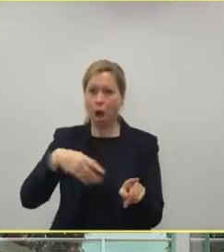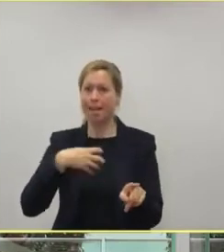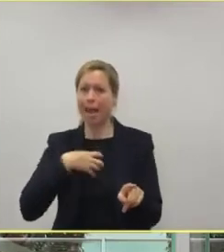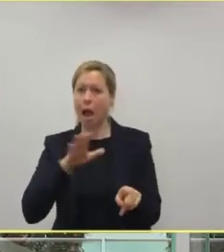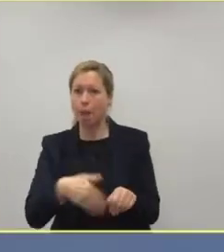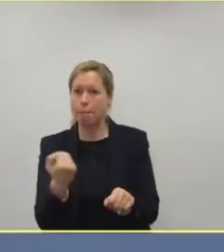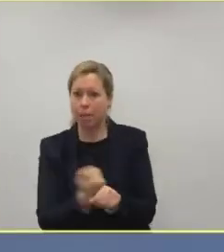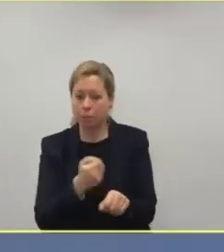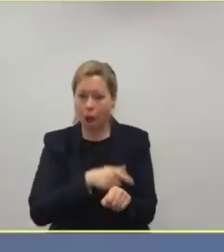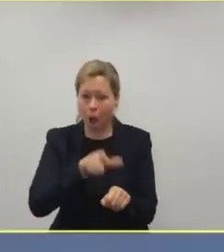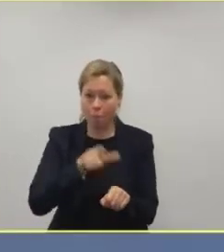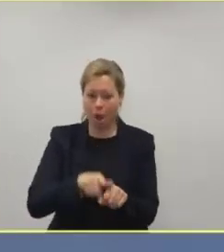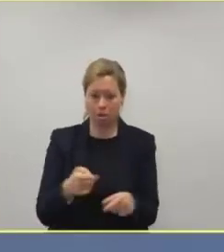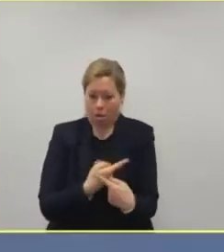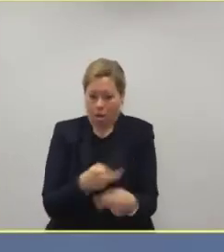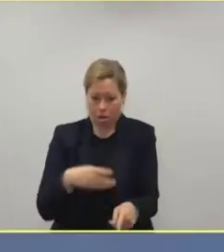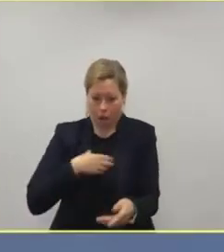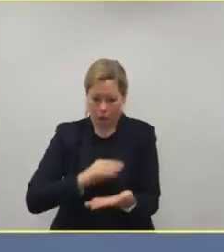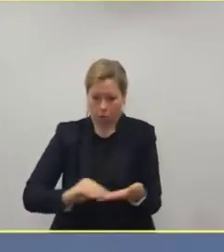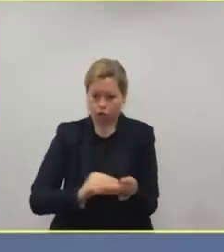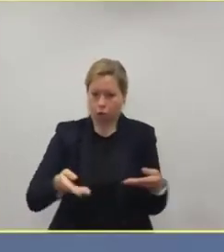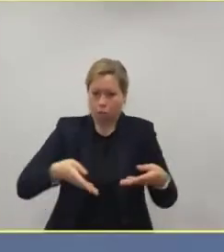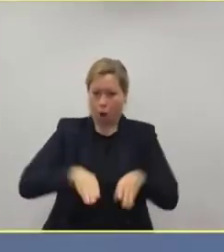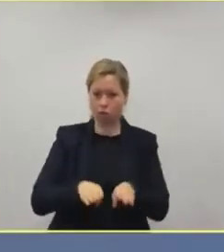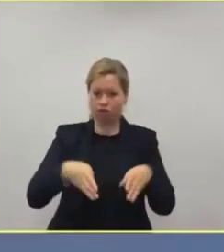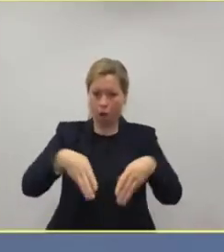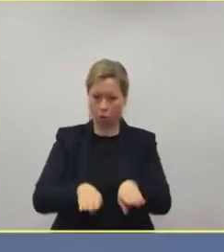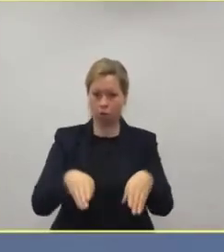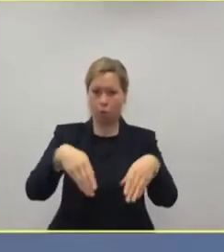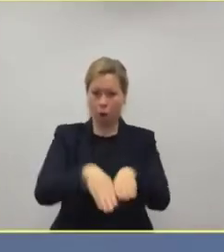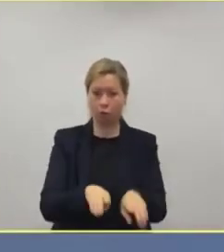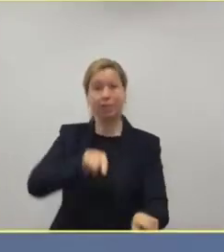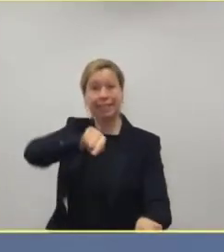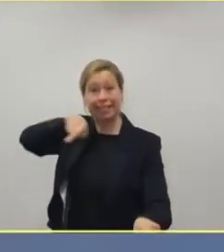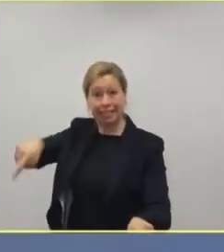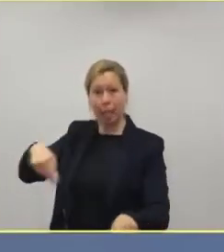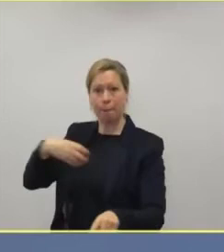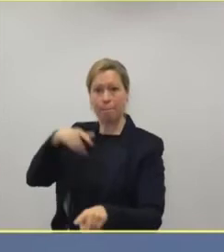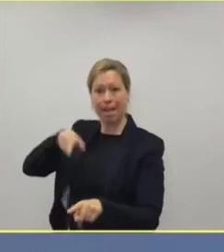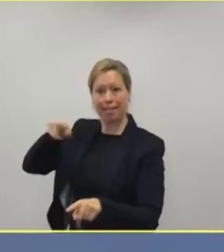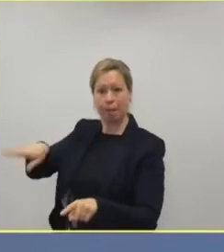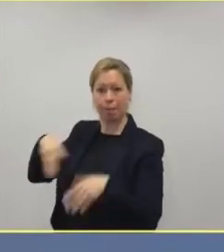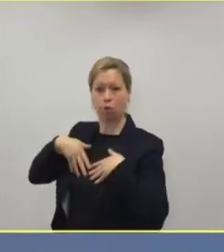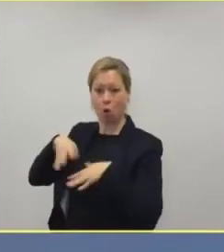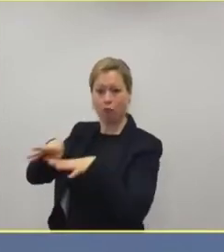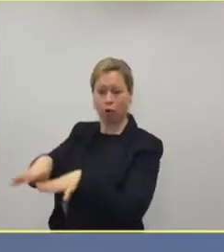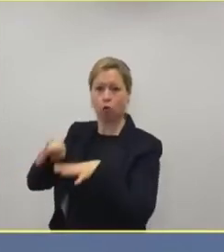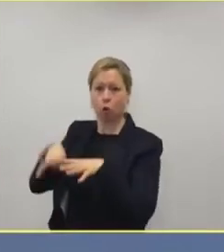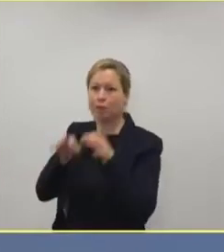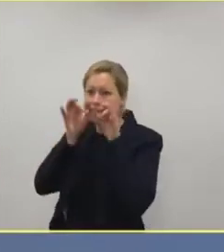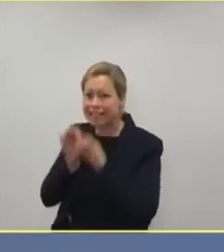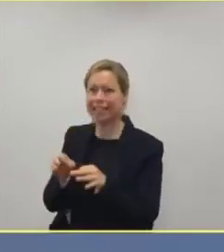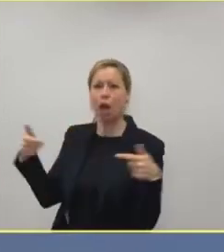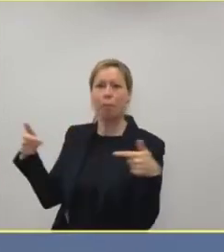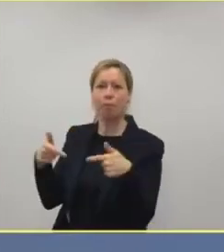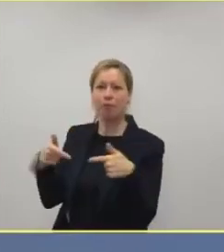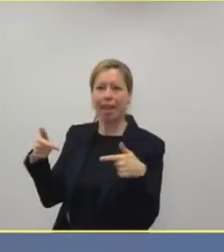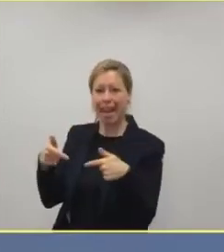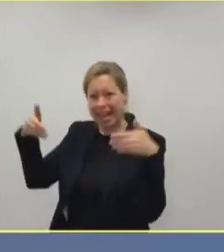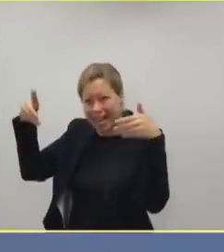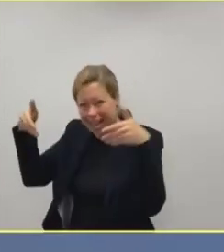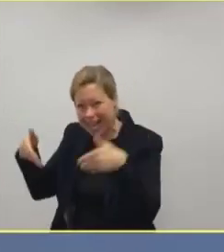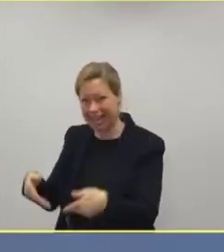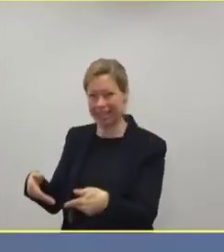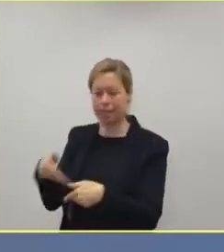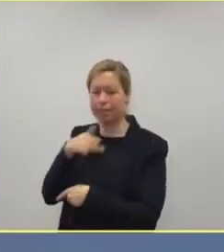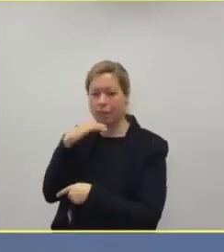Intensivmedizin. Die Covid-19-Patienten sind auch sehr pflegeintensiv. Wir haben die Personaluntergrenzen, die laut meiner Meinung auch ausgesetzt werden müssen.